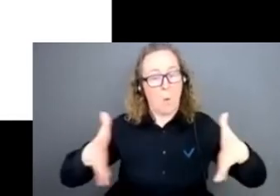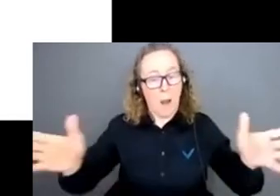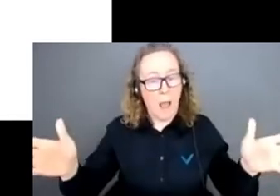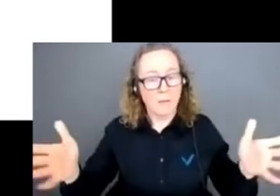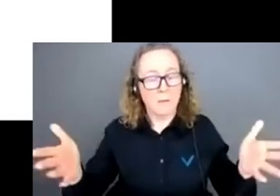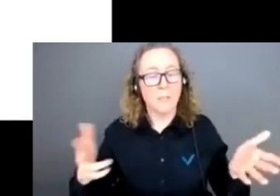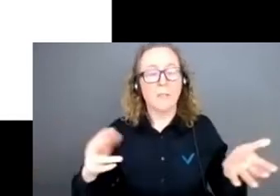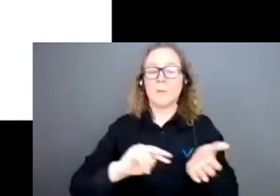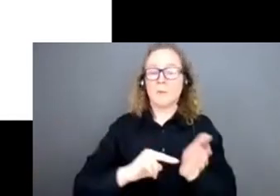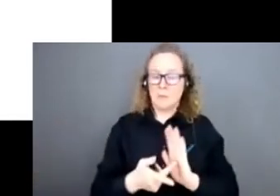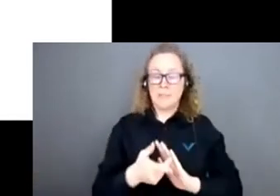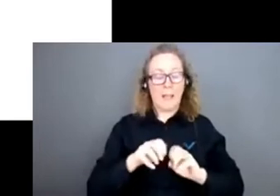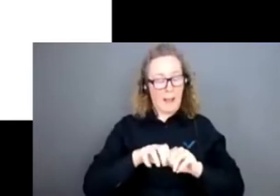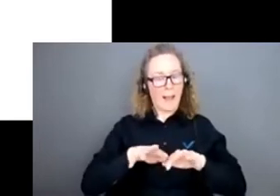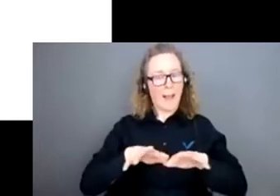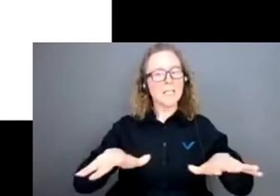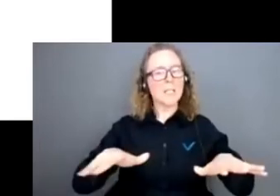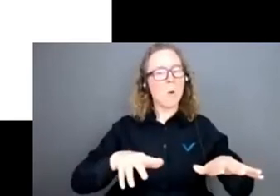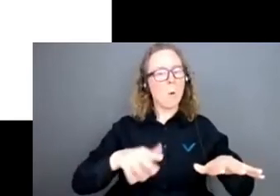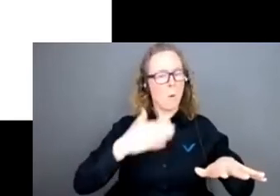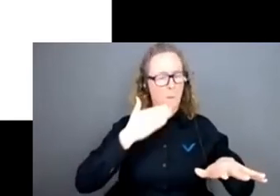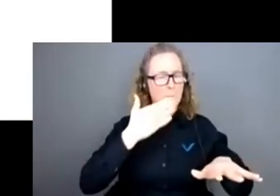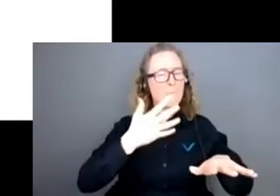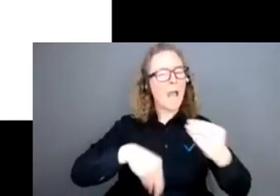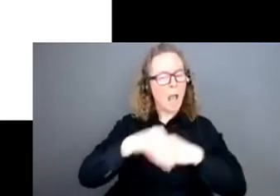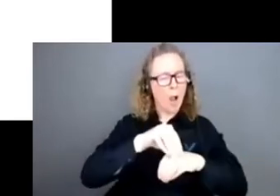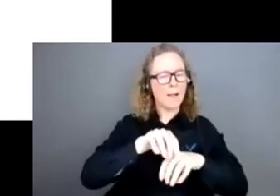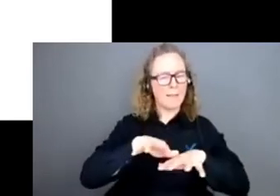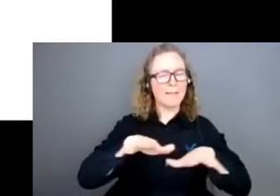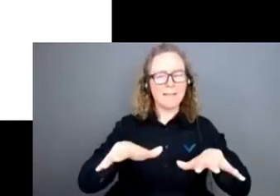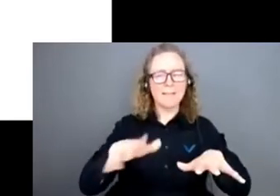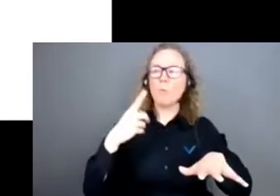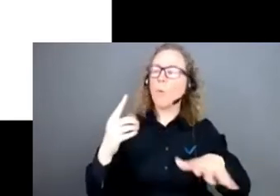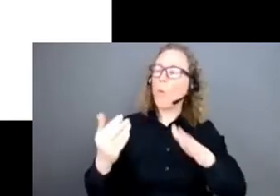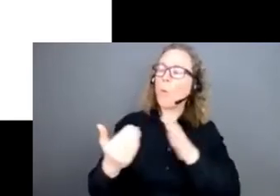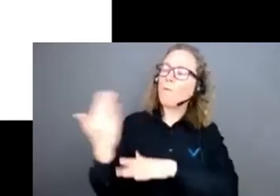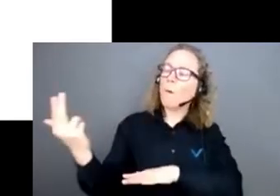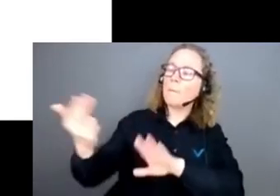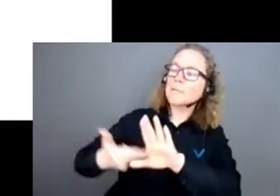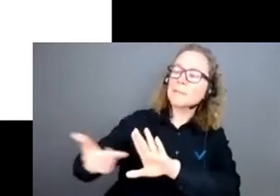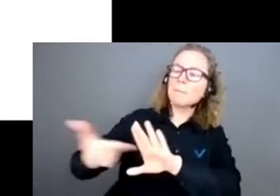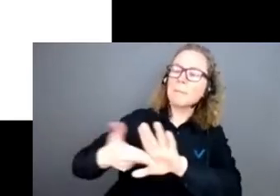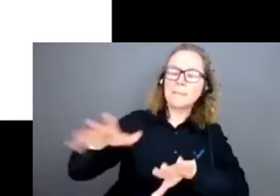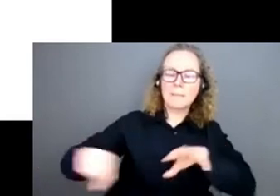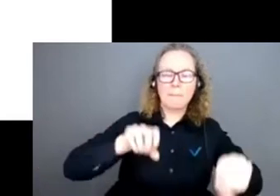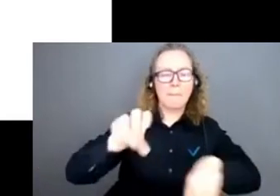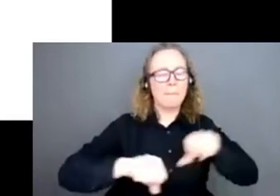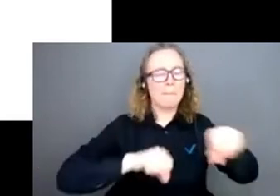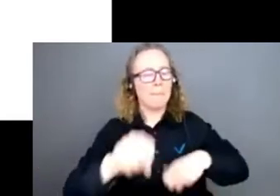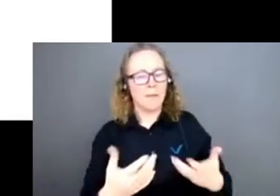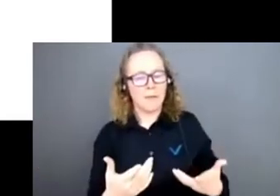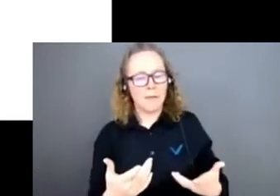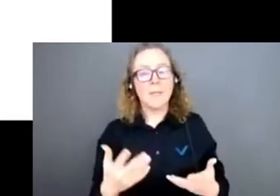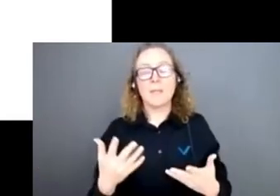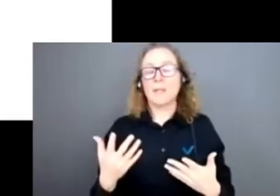bien organisé pour attirer de nouveaux participants, en particulier auprès des jeunes